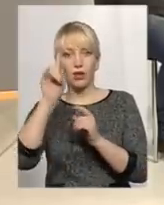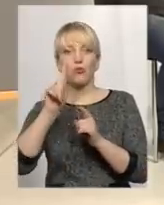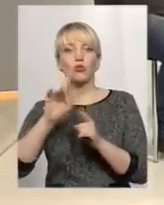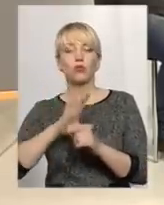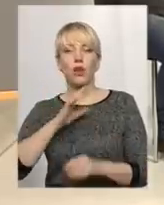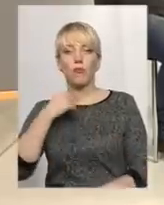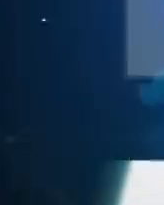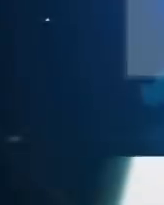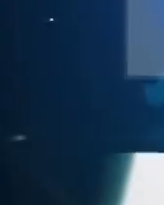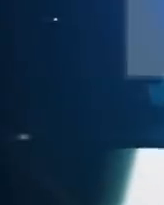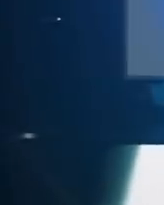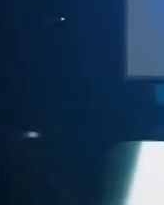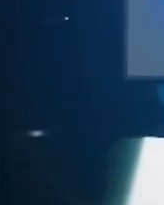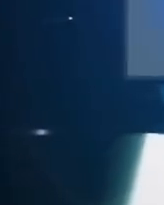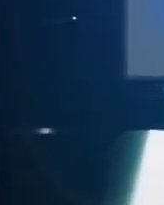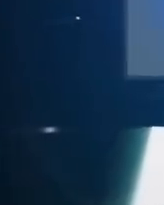мова.